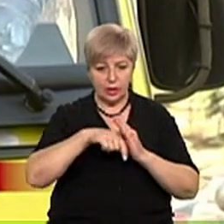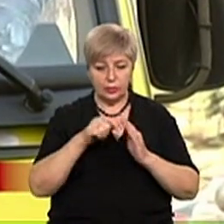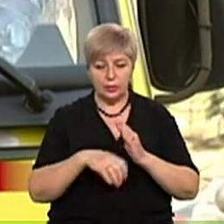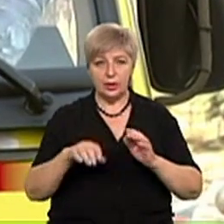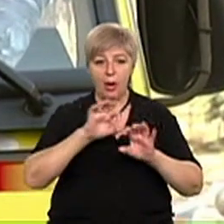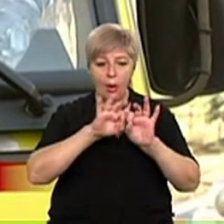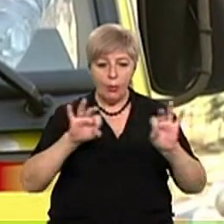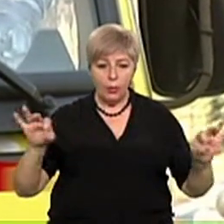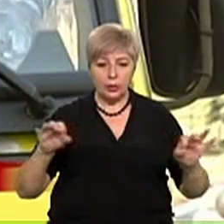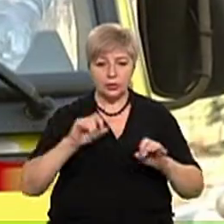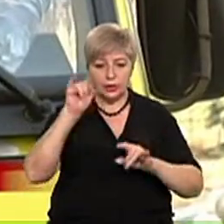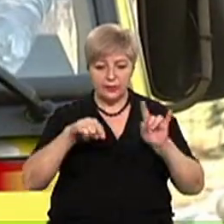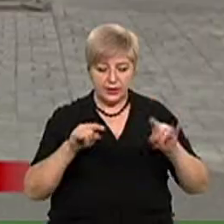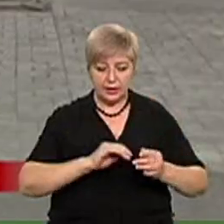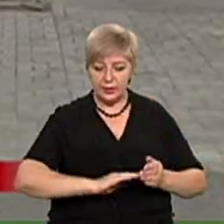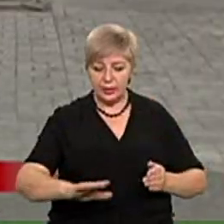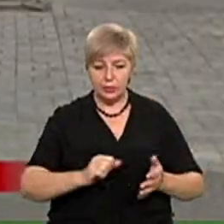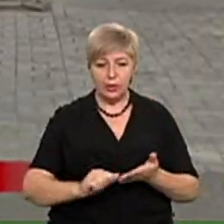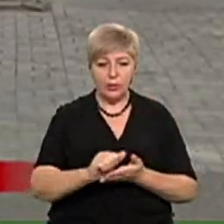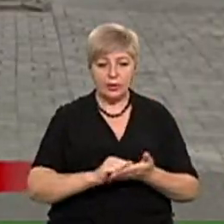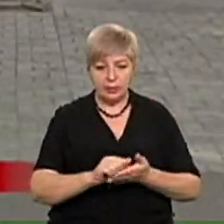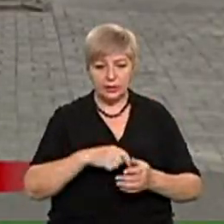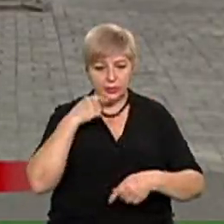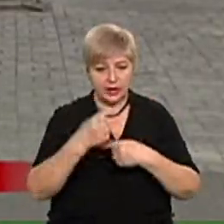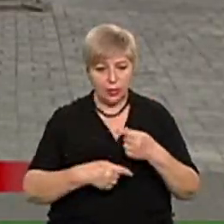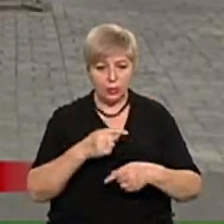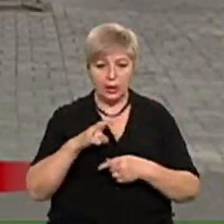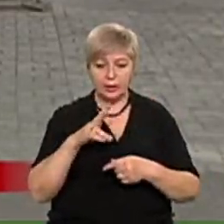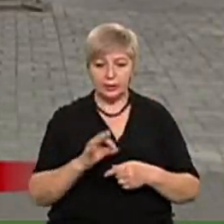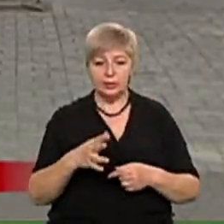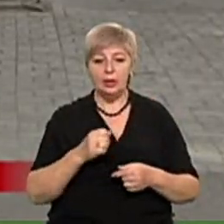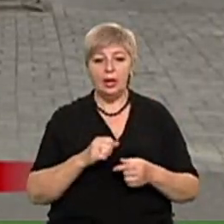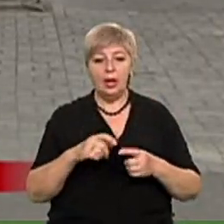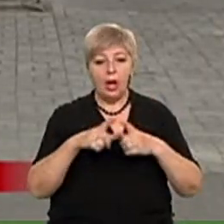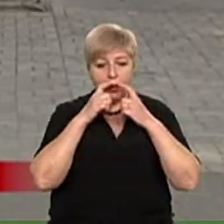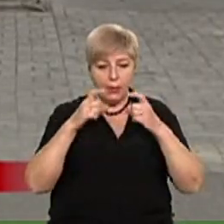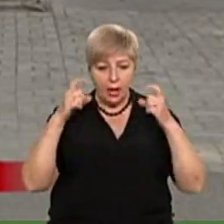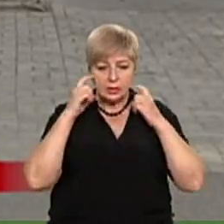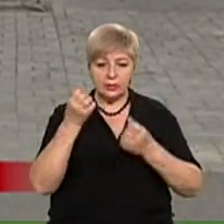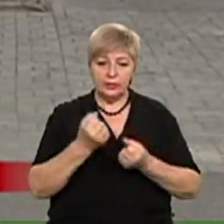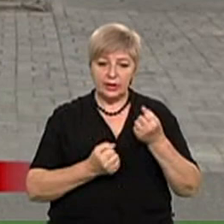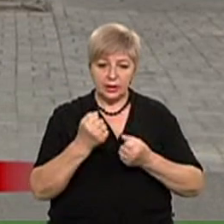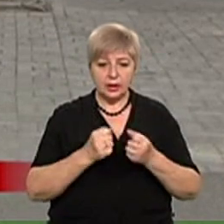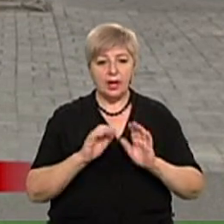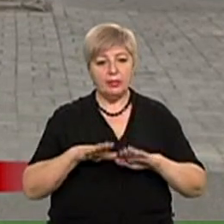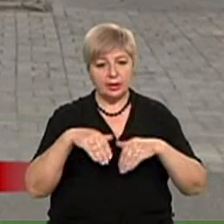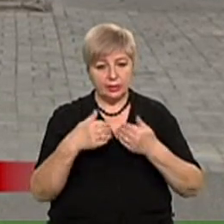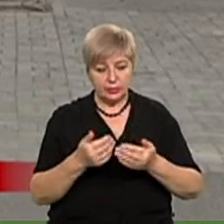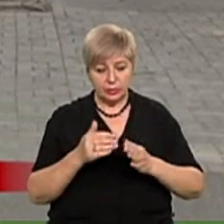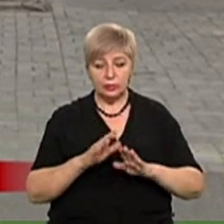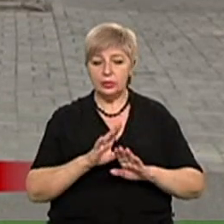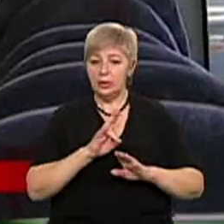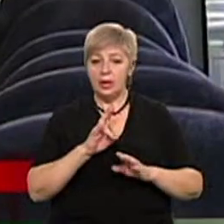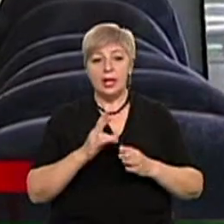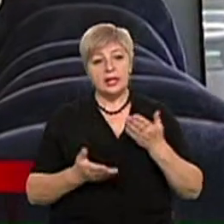та підлогу тепер оброблятимуть регулярно. Щоправда, зазначають у міськраді, носити маску водіям – то лише рекомендація. За